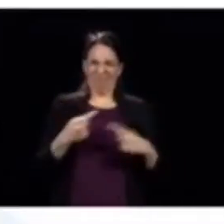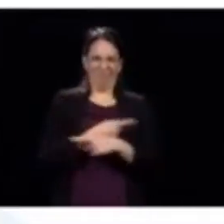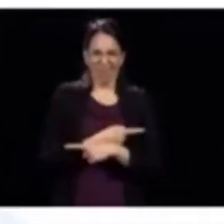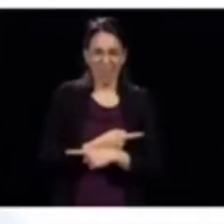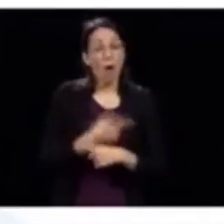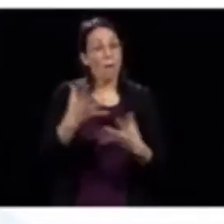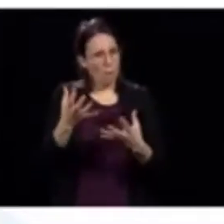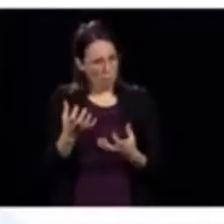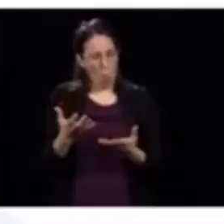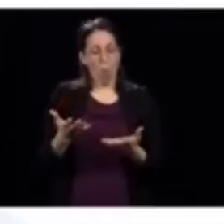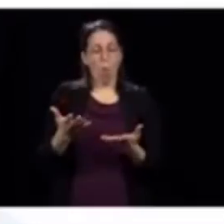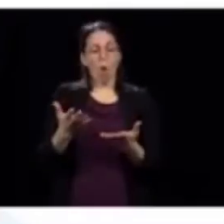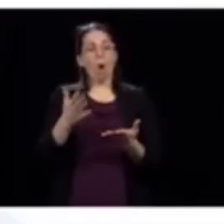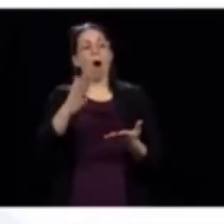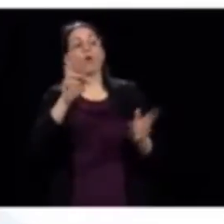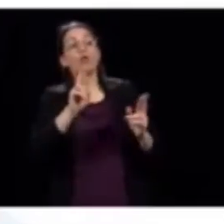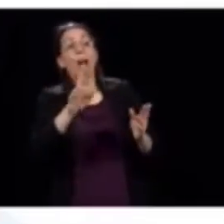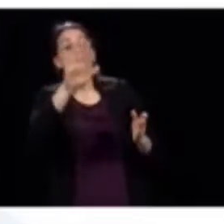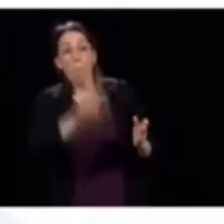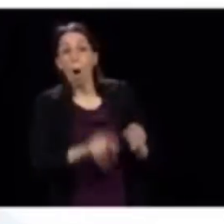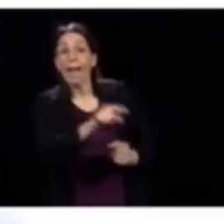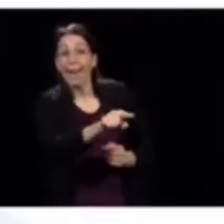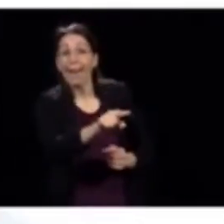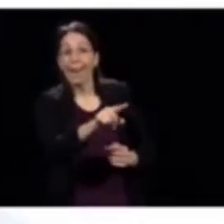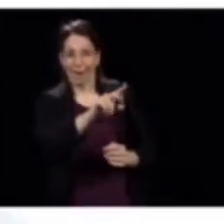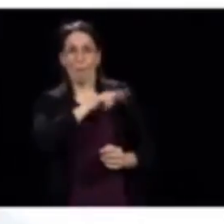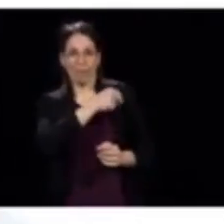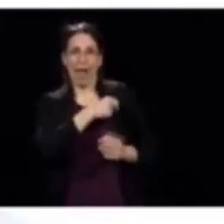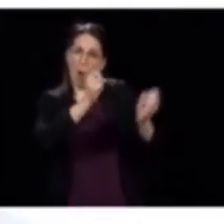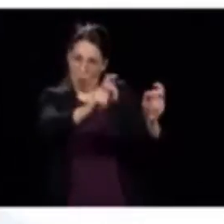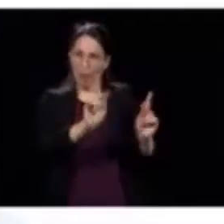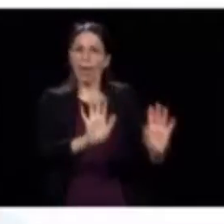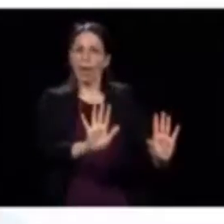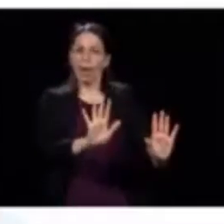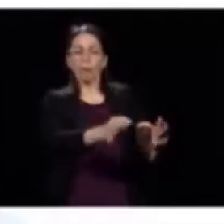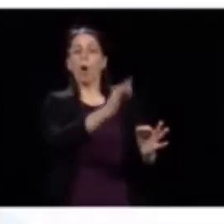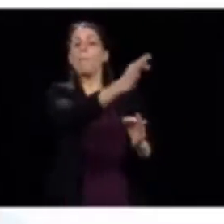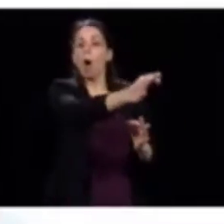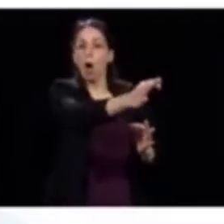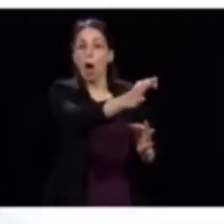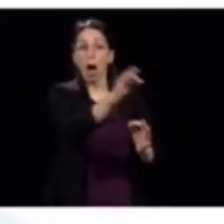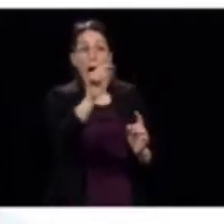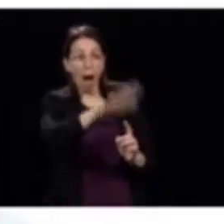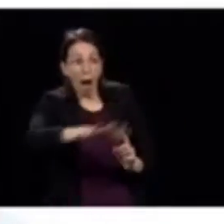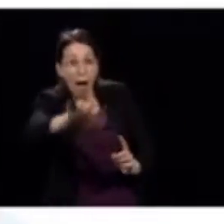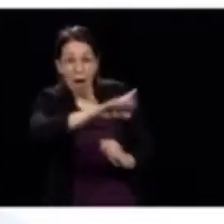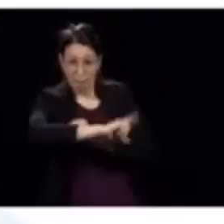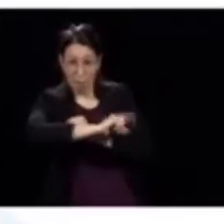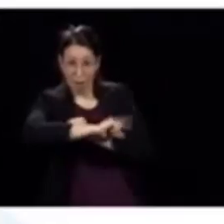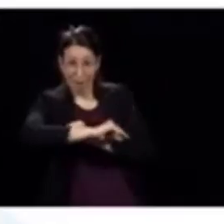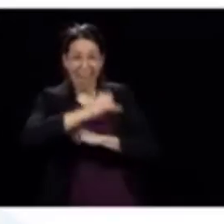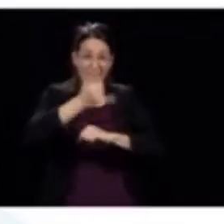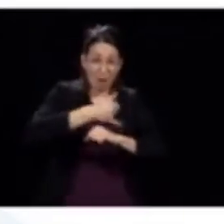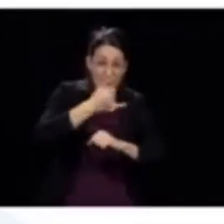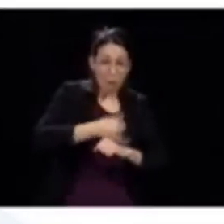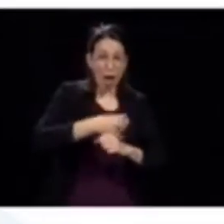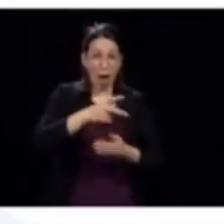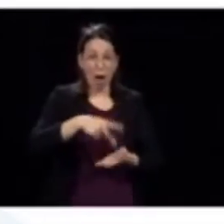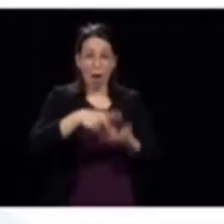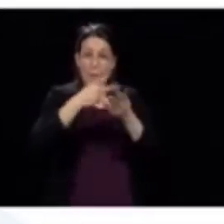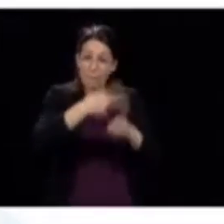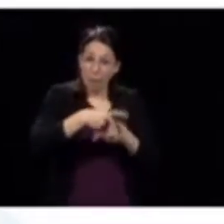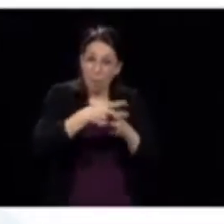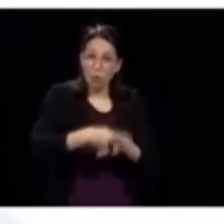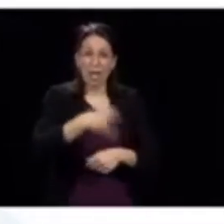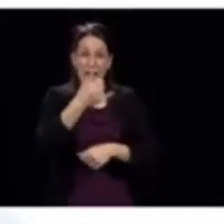faire, c'est de dire, on prend les cas moins urgents des hôpitaux, on les reporte, puis on demande à ce personnel-là, infirmières,